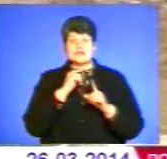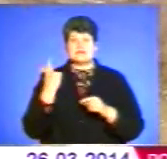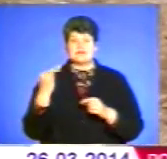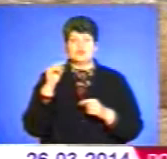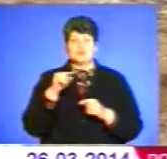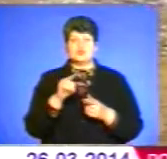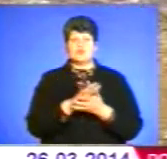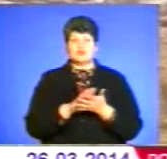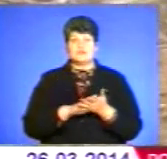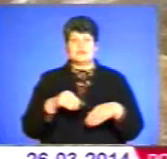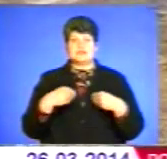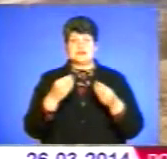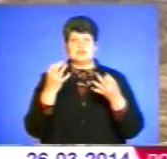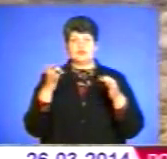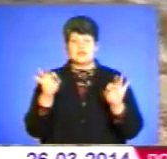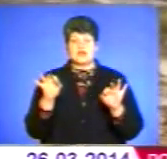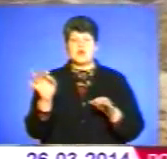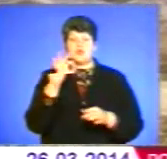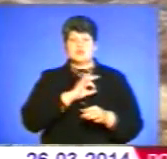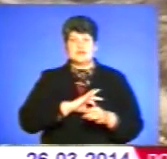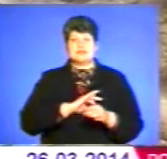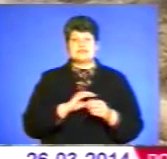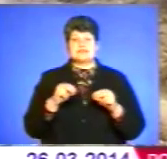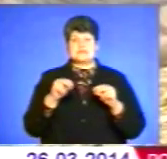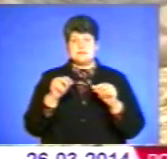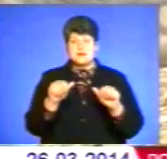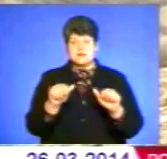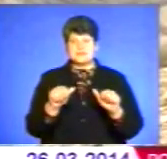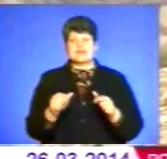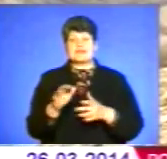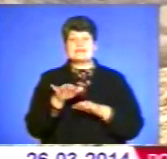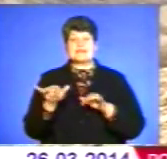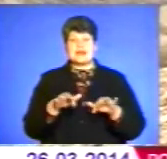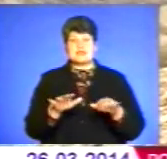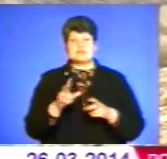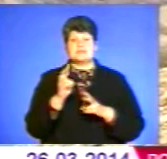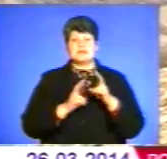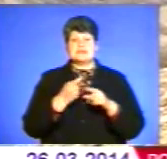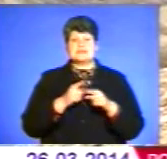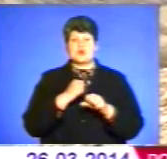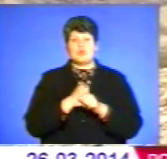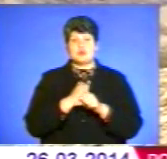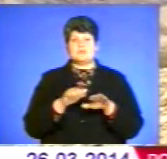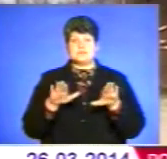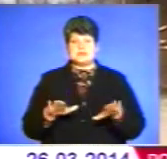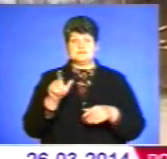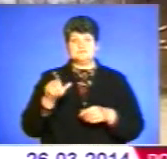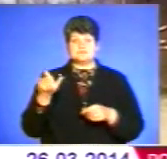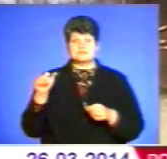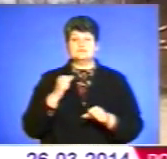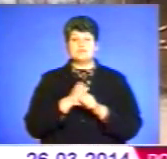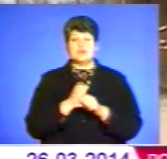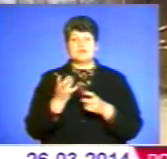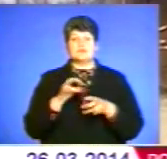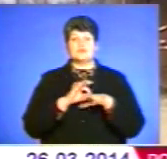продовжувати і надавати дозволи на користування земельними надрами. Адже діяльність підприємств – це робочі місця для громадян. Але роботу треба